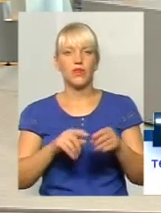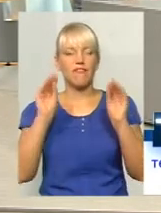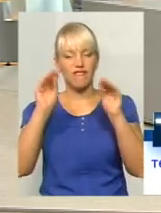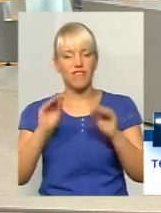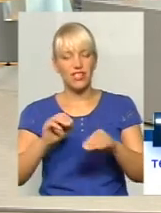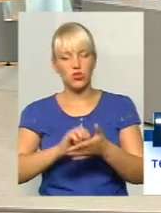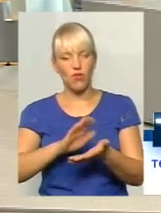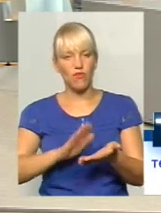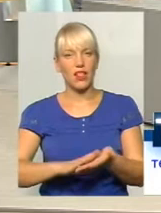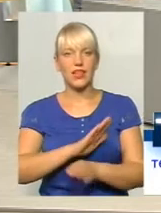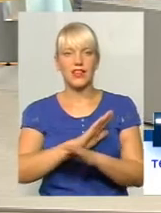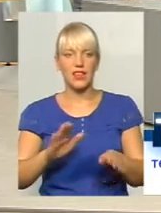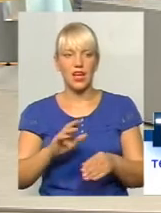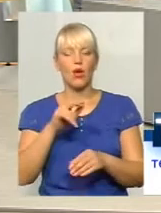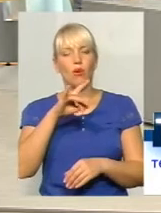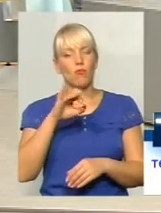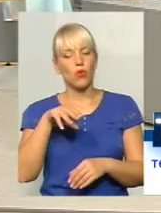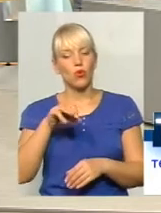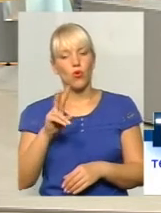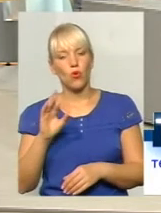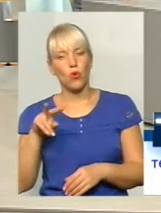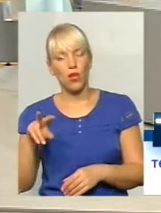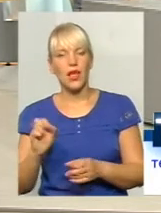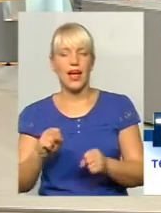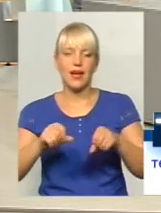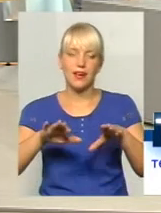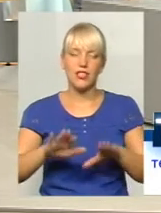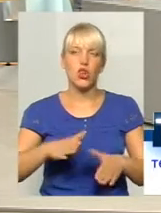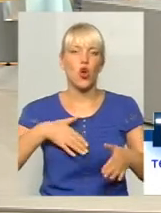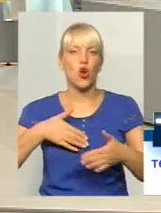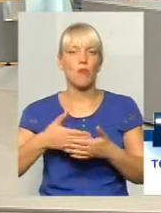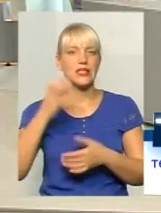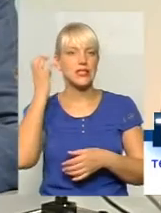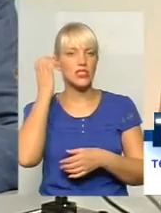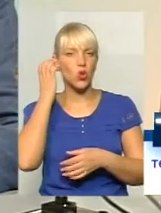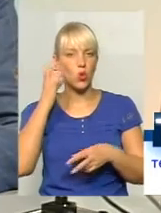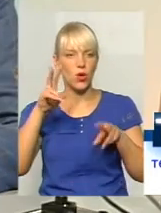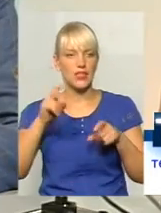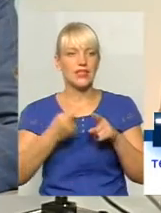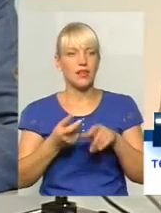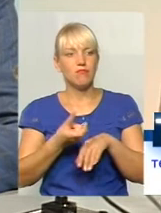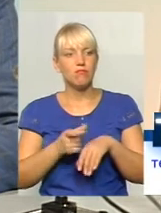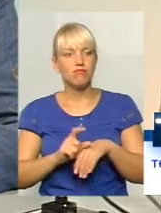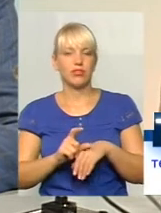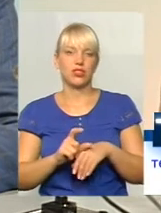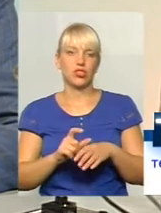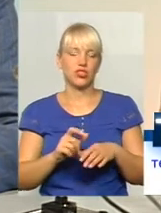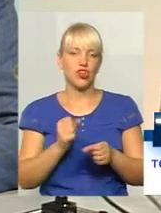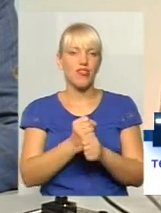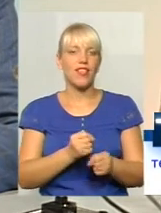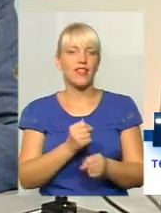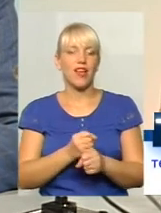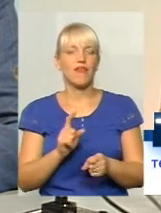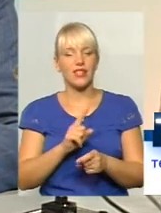рішенням громадських слухань. Це більш дієвий такий елемент, такий черговий механізм